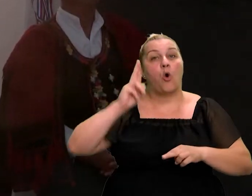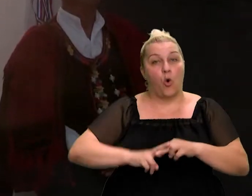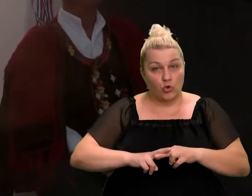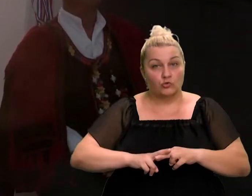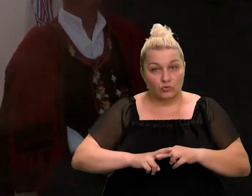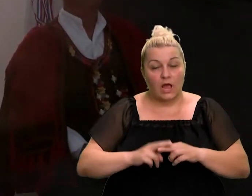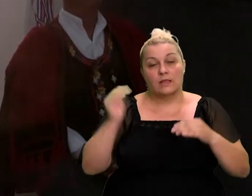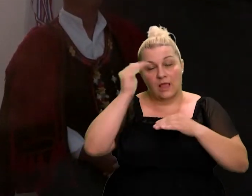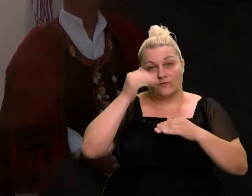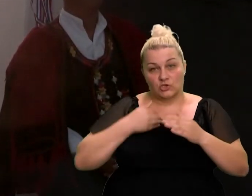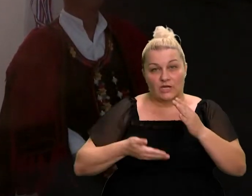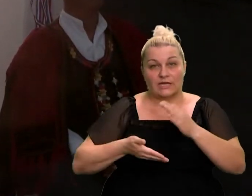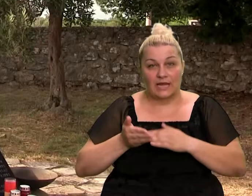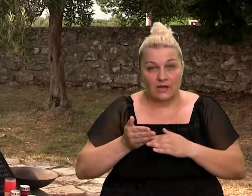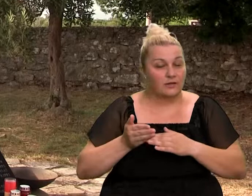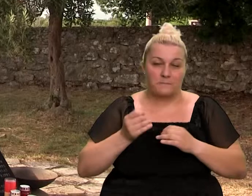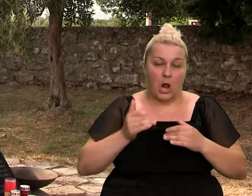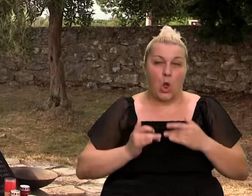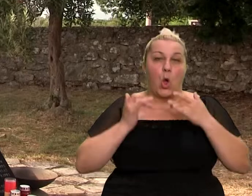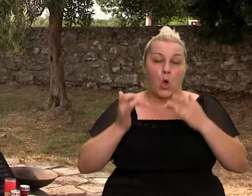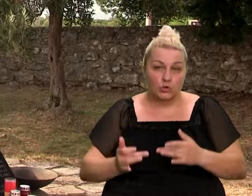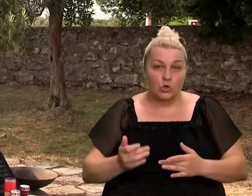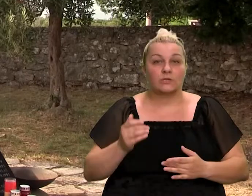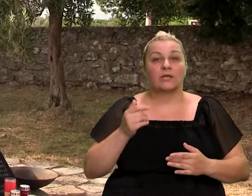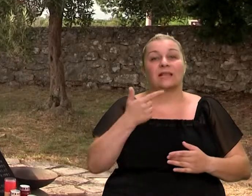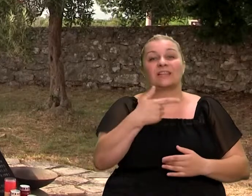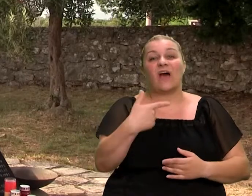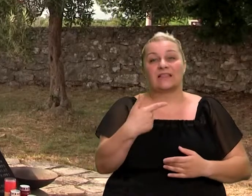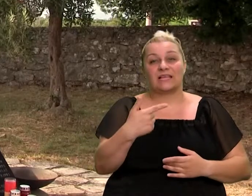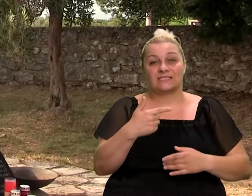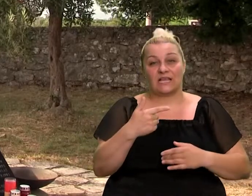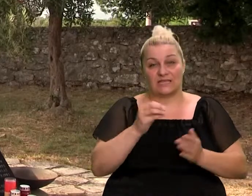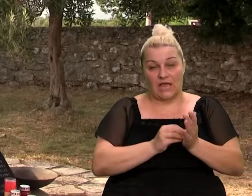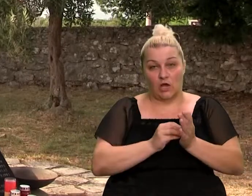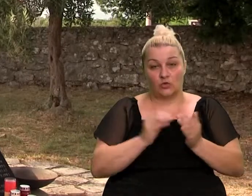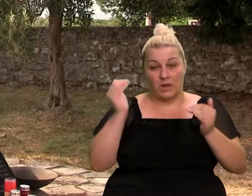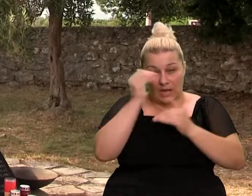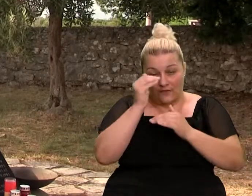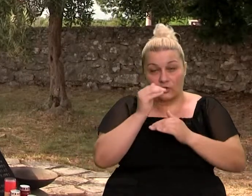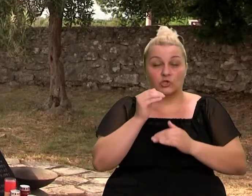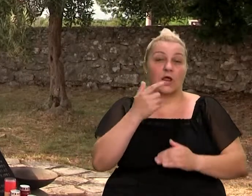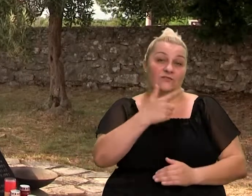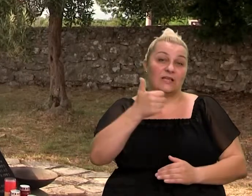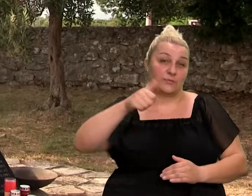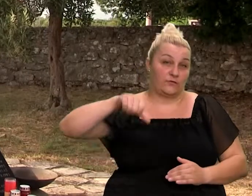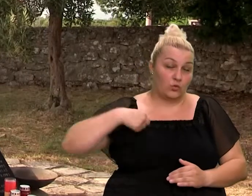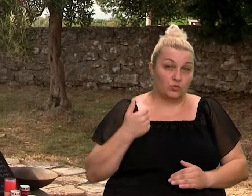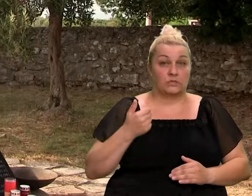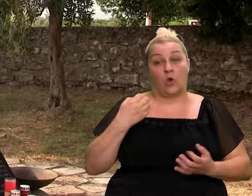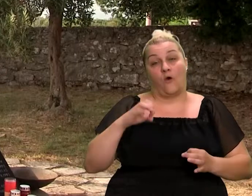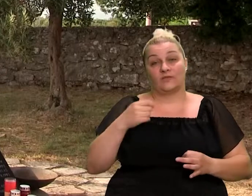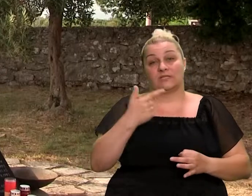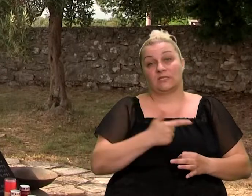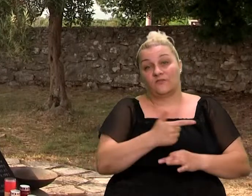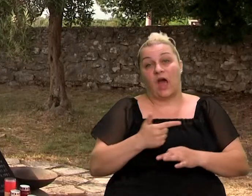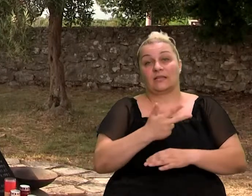morali nešto odgoditi krenuli smo 20. uveče i 21. u četiri, dva, tri sata kako ko koliko je bilo